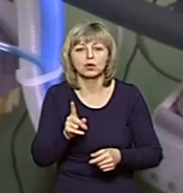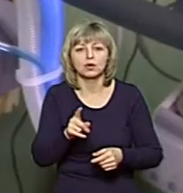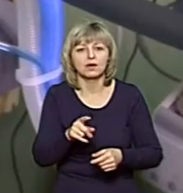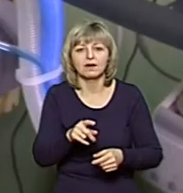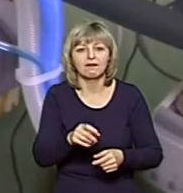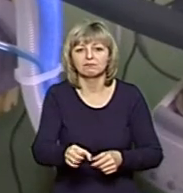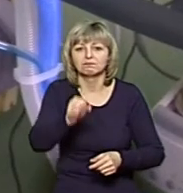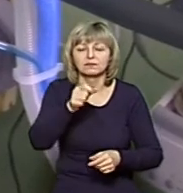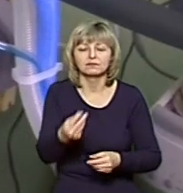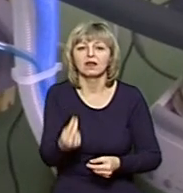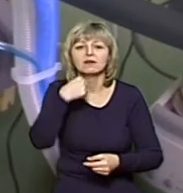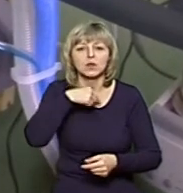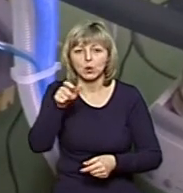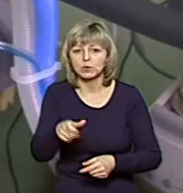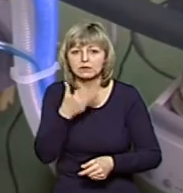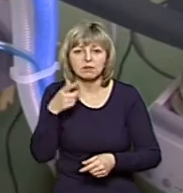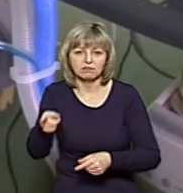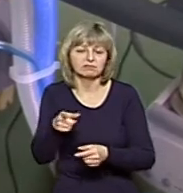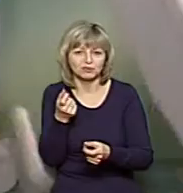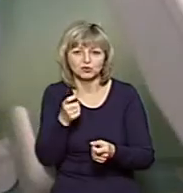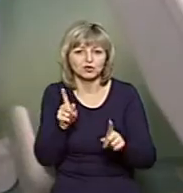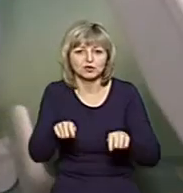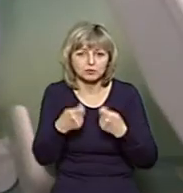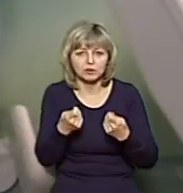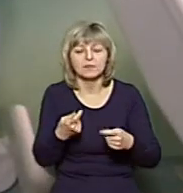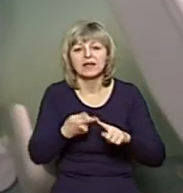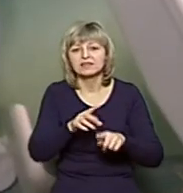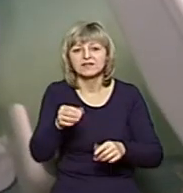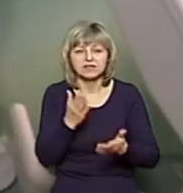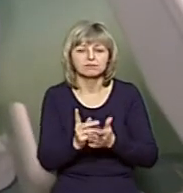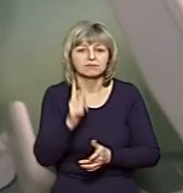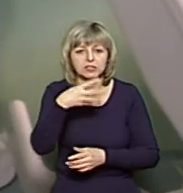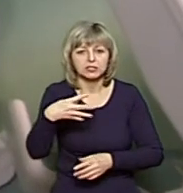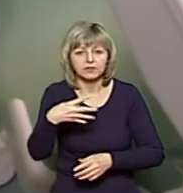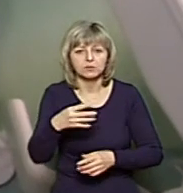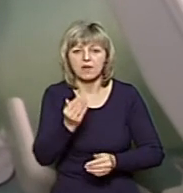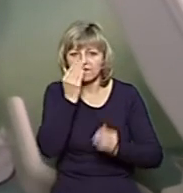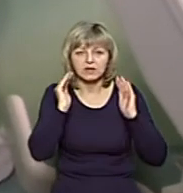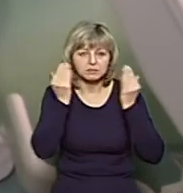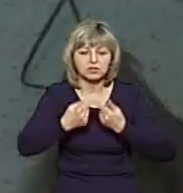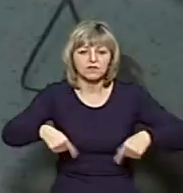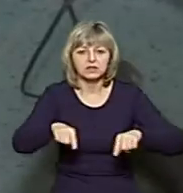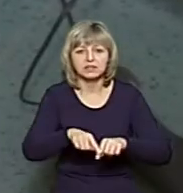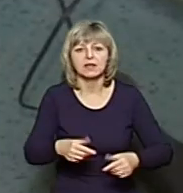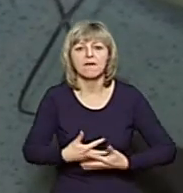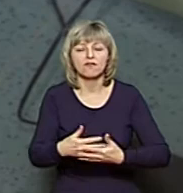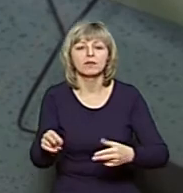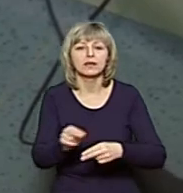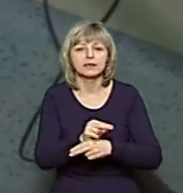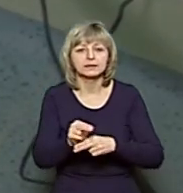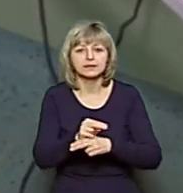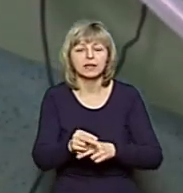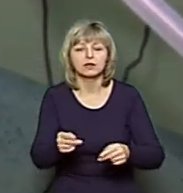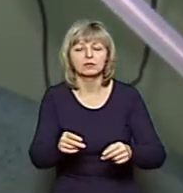Шість апаратів штучної вентиляції легень знаходяться на четвертому поверсі в реанімаційному відділенні. Медик каже, в перинатальному центрі